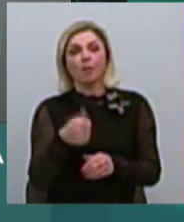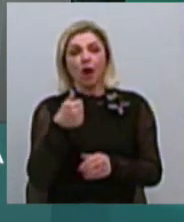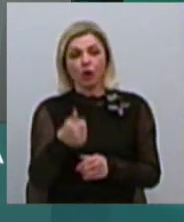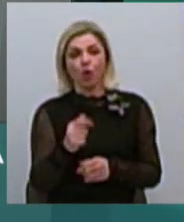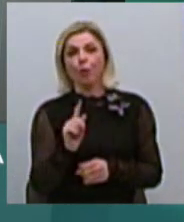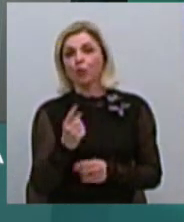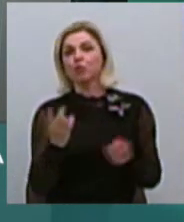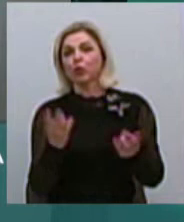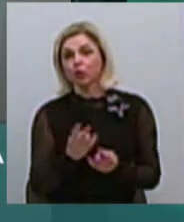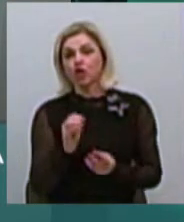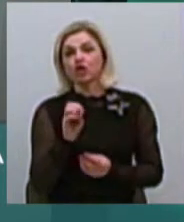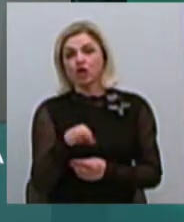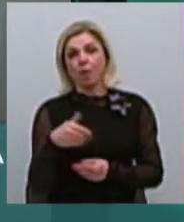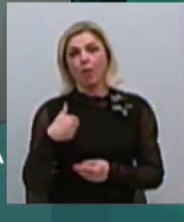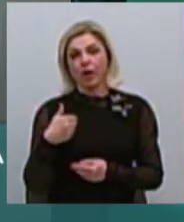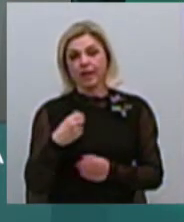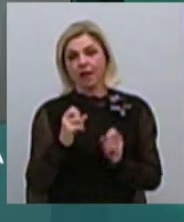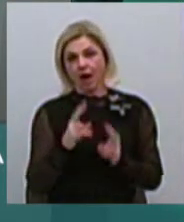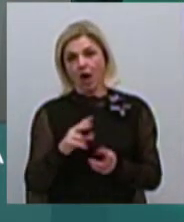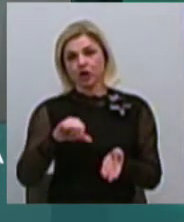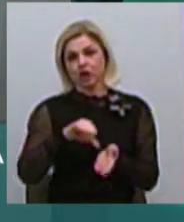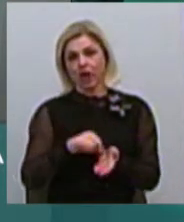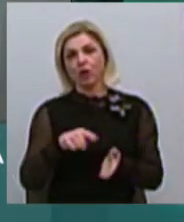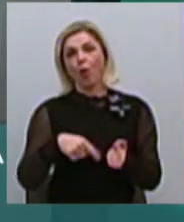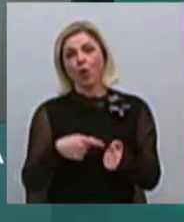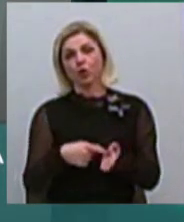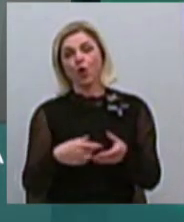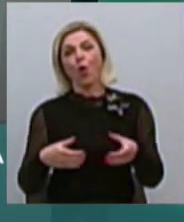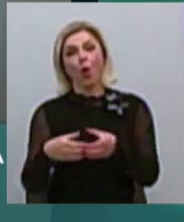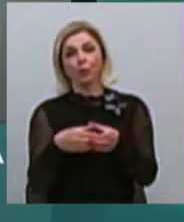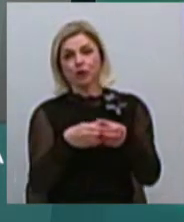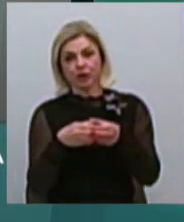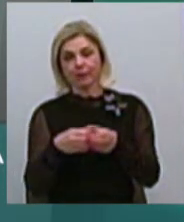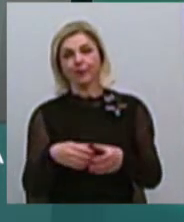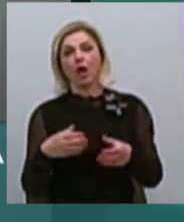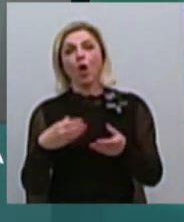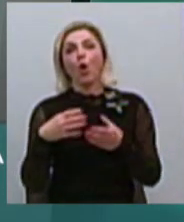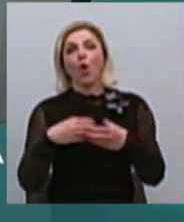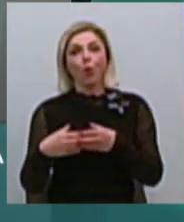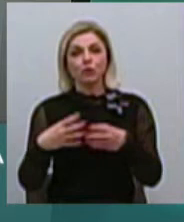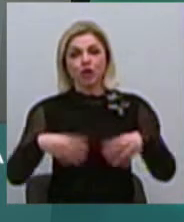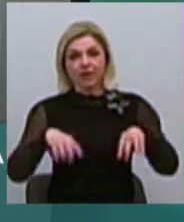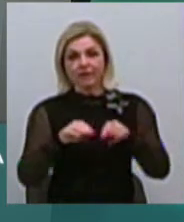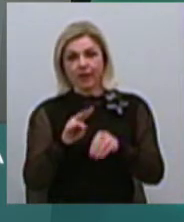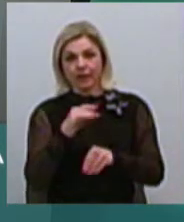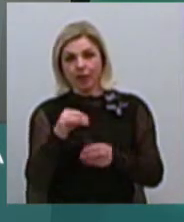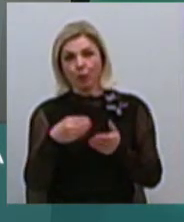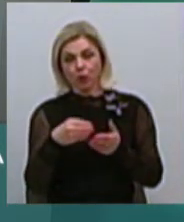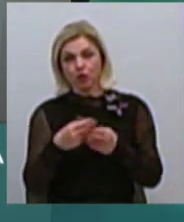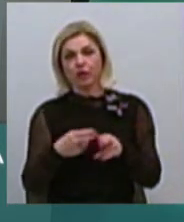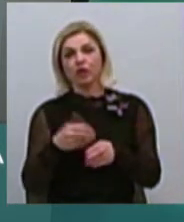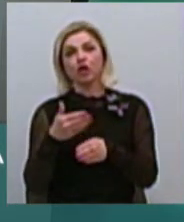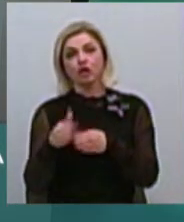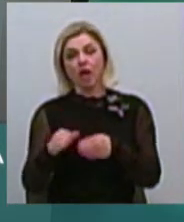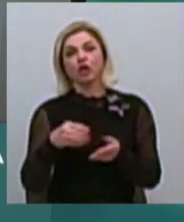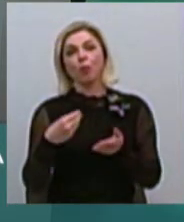нужен, чим він полезен нам, як членам городської общини? Ну, в цілому, взагалі общеський бюджет – це частина бюджета міста міста міста. Тобто